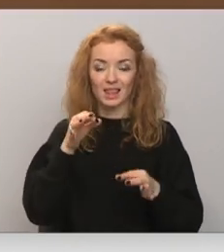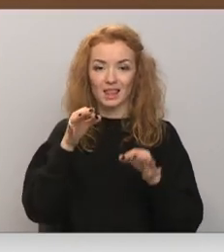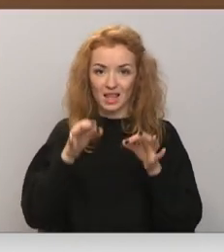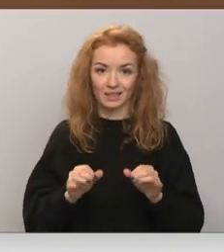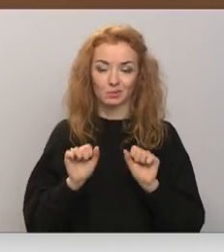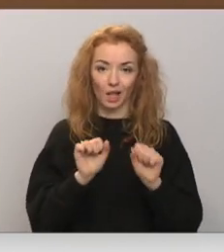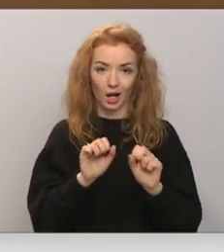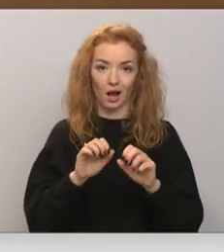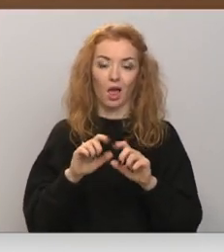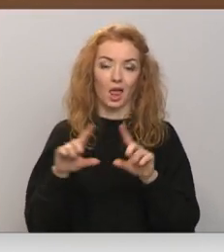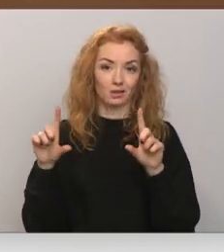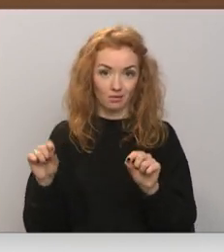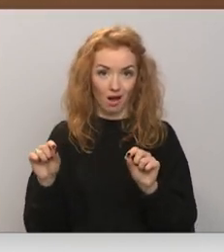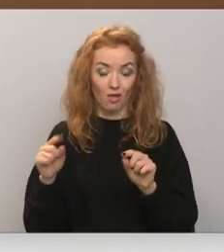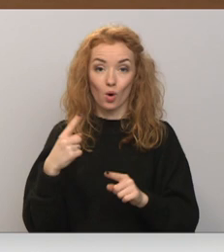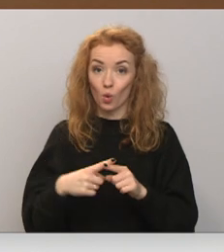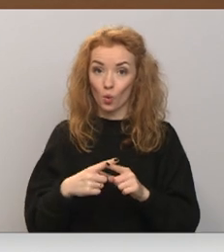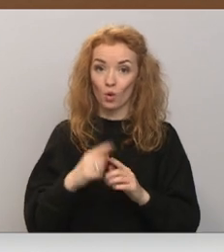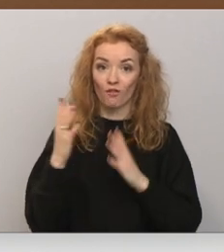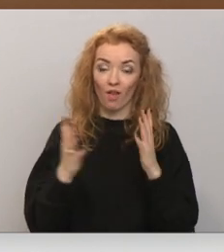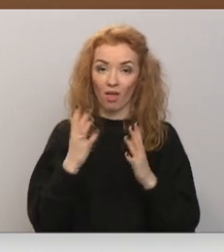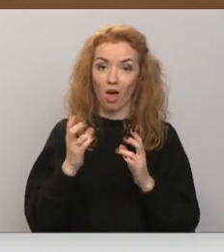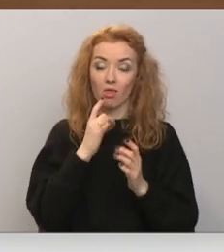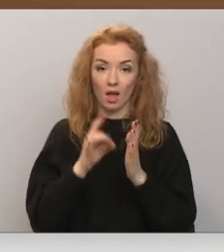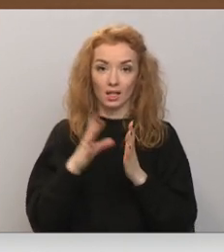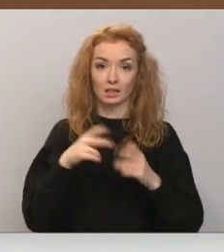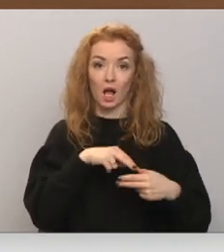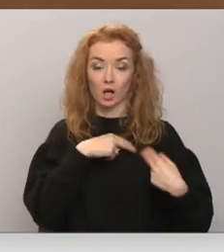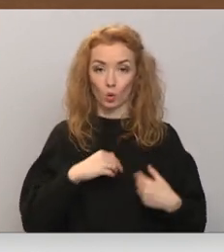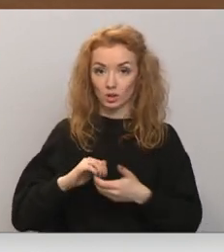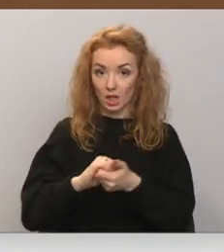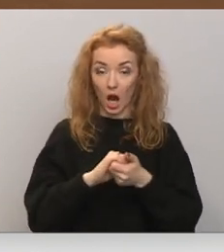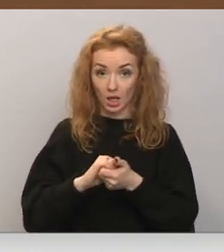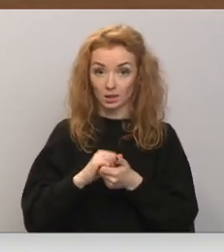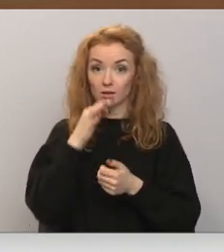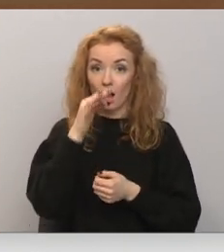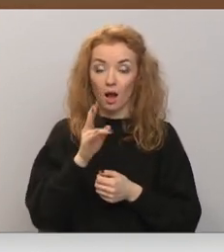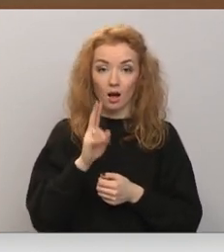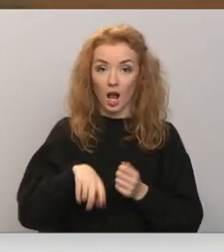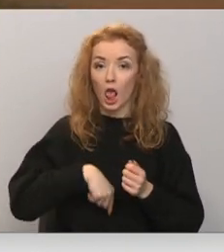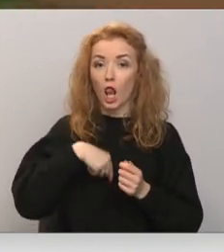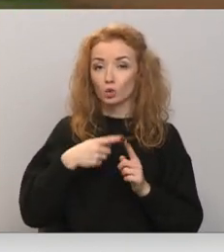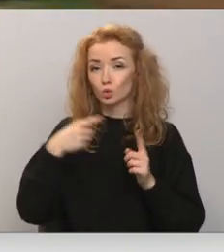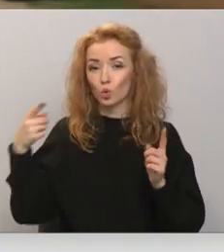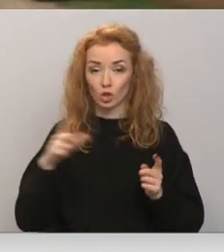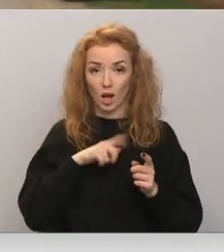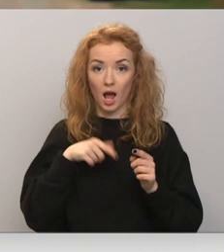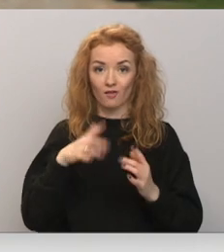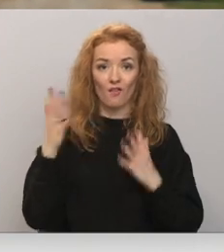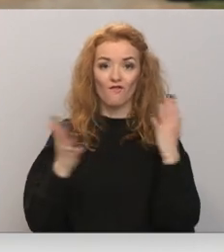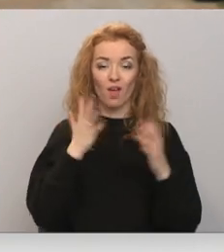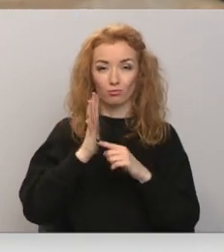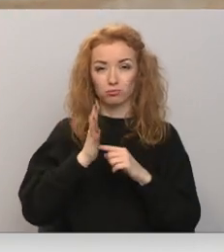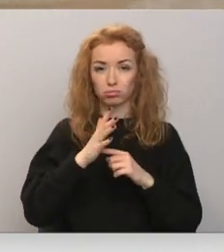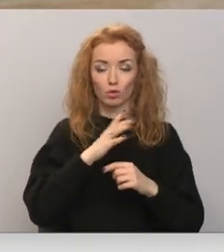sargājošajās institūcijās. Kā skadro vēja enerģijas asociācijā Latvijā jau ilgstoši vēja enerģijas jauda ir tikai nepilni